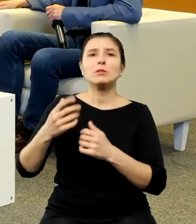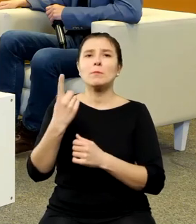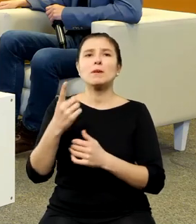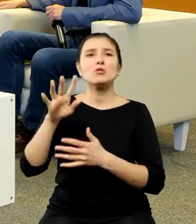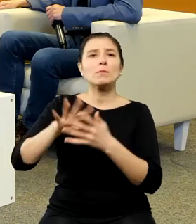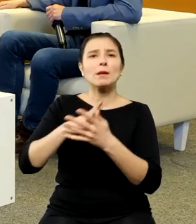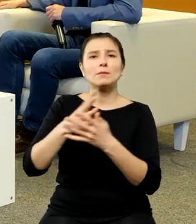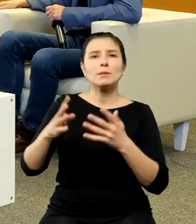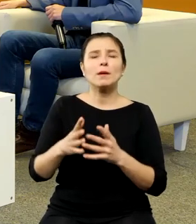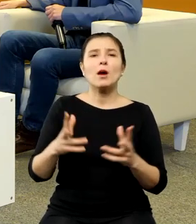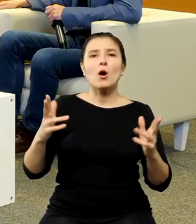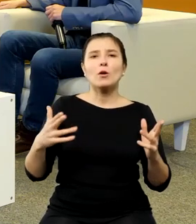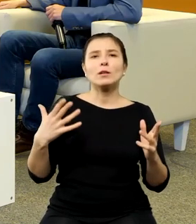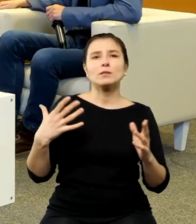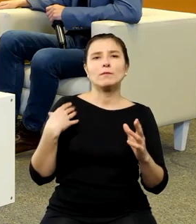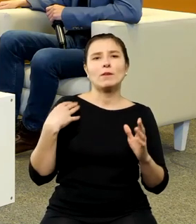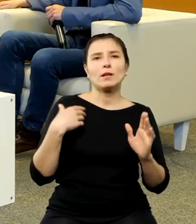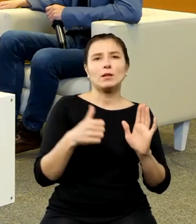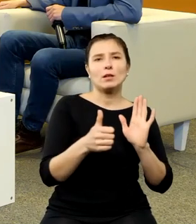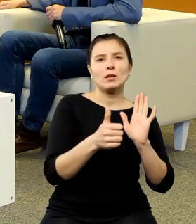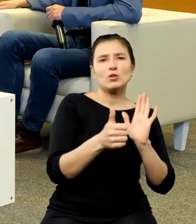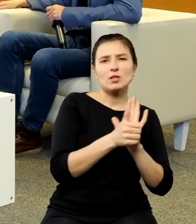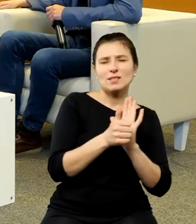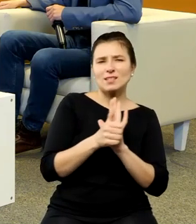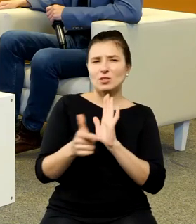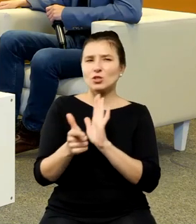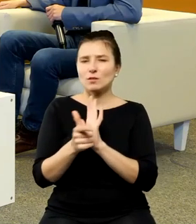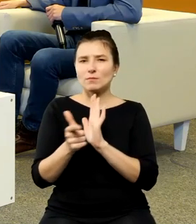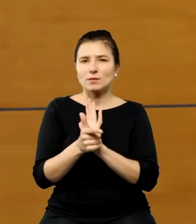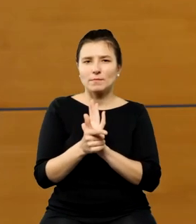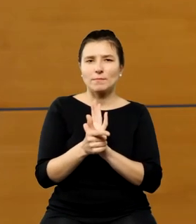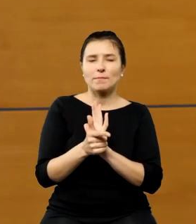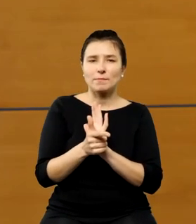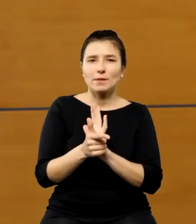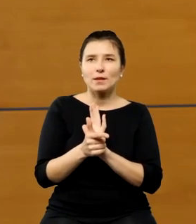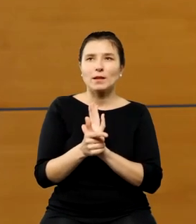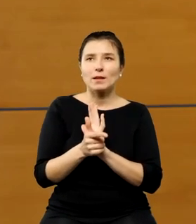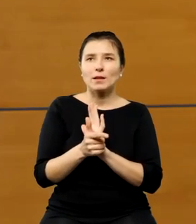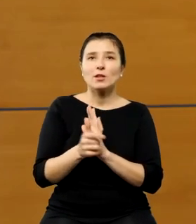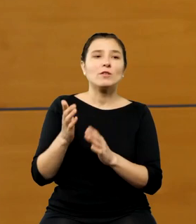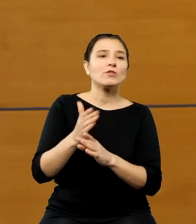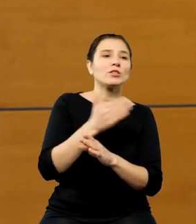wieku. Były w równie powszechnym użyciu, no a tam był Mikołaj Kopernik.